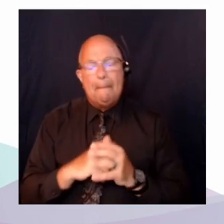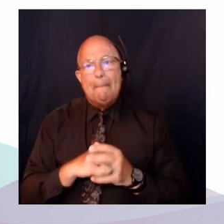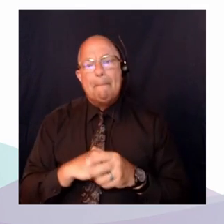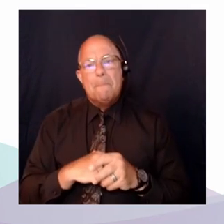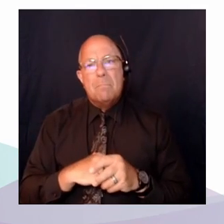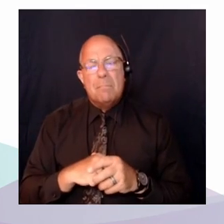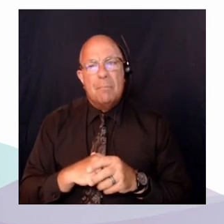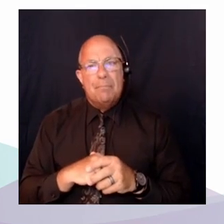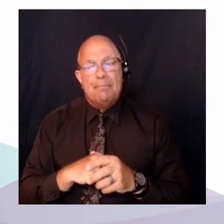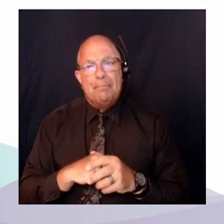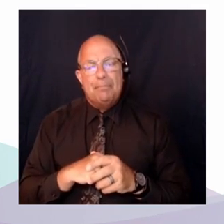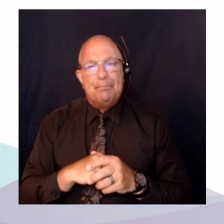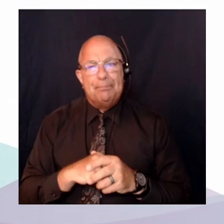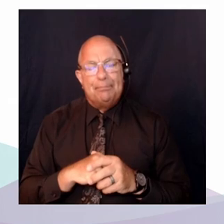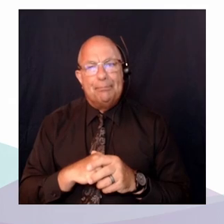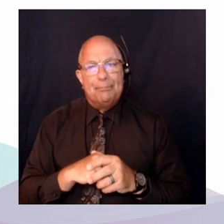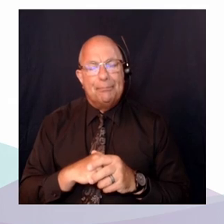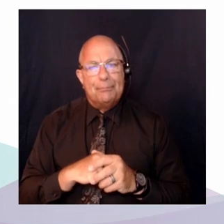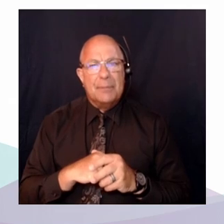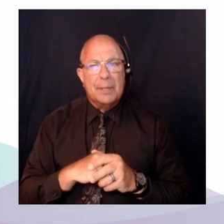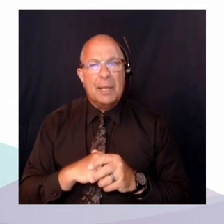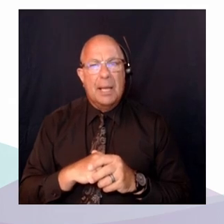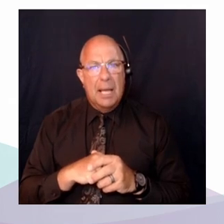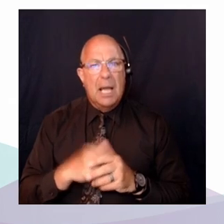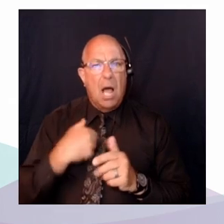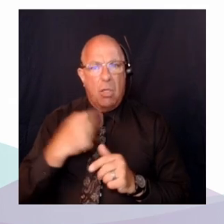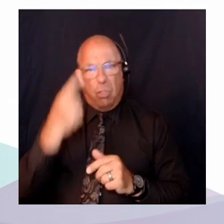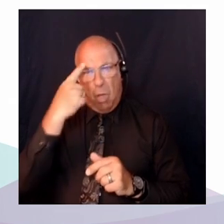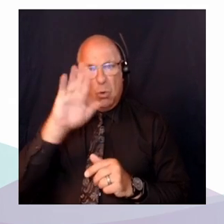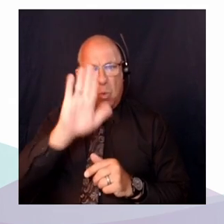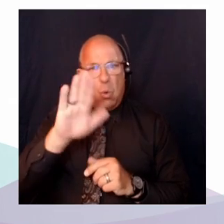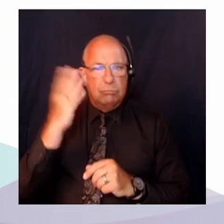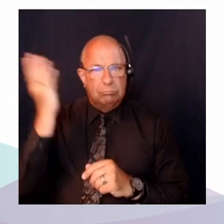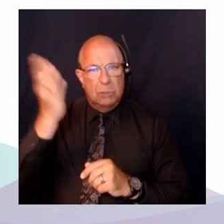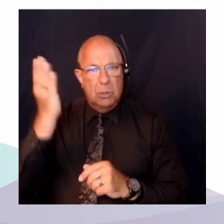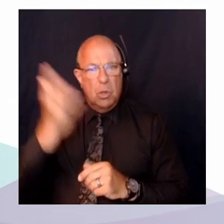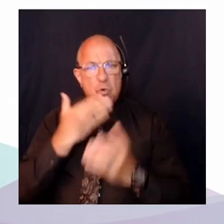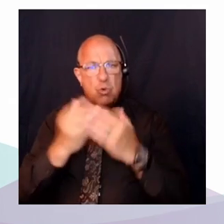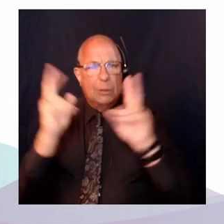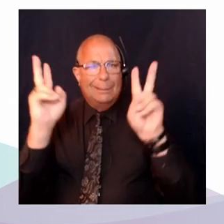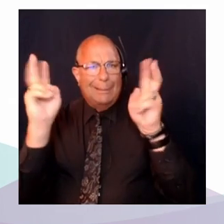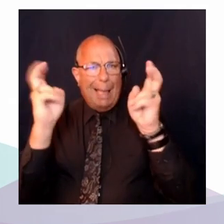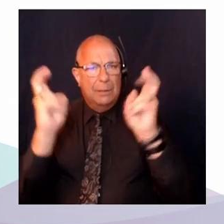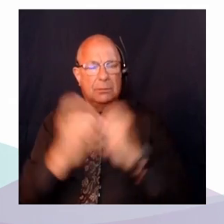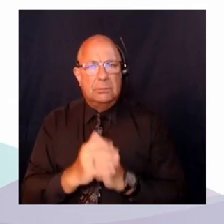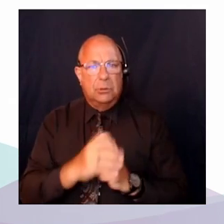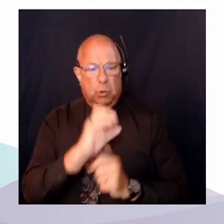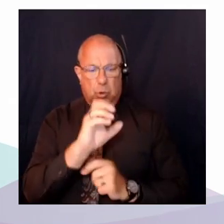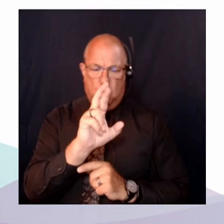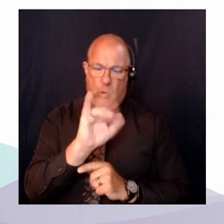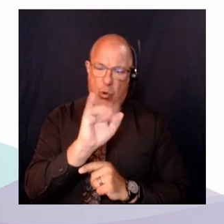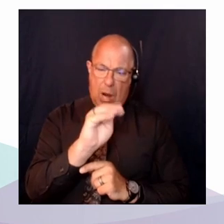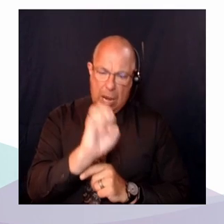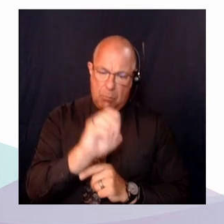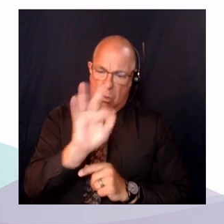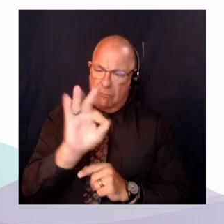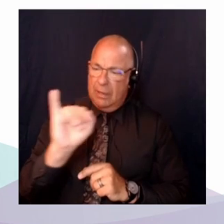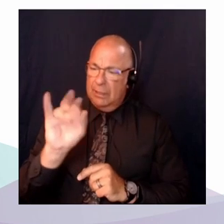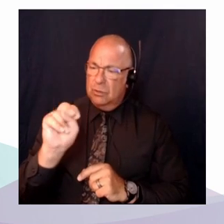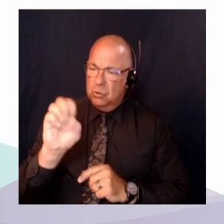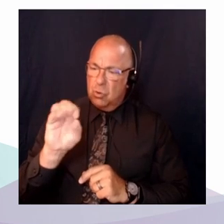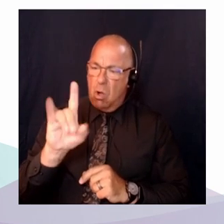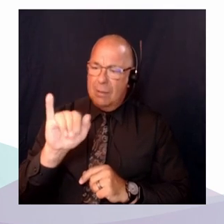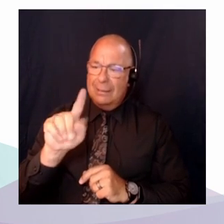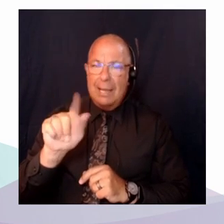d'insolidarité, et la première question que j'ai pour vous, c'est quelles seraient les possibles mesures de